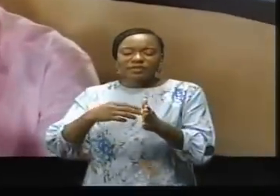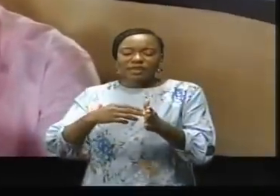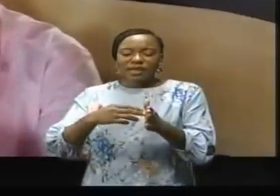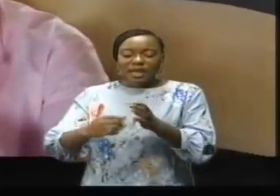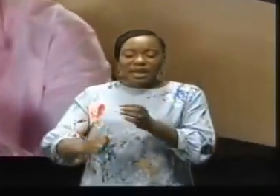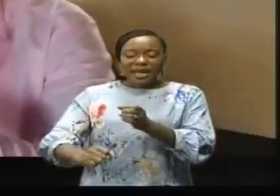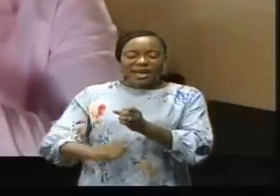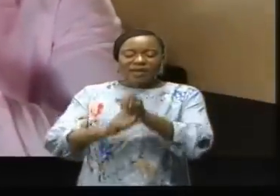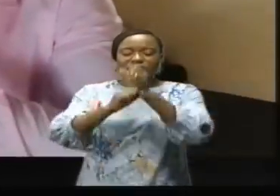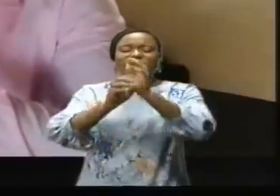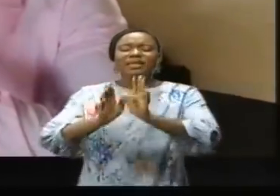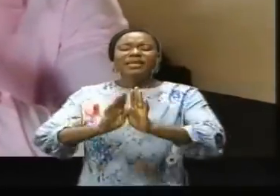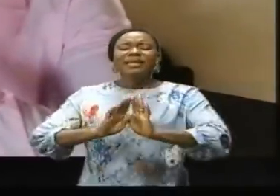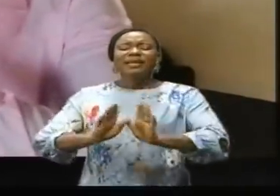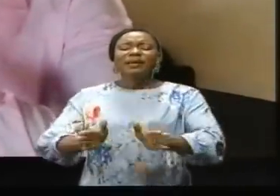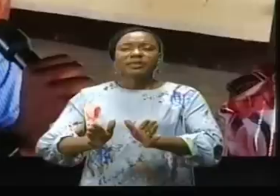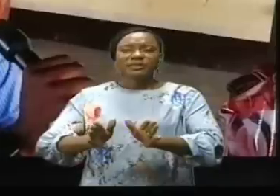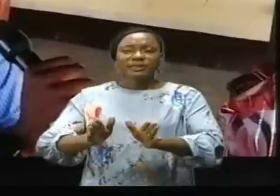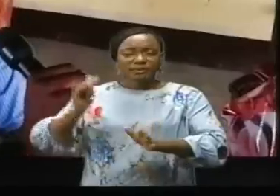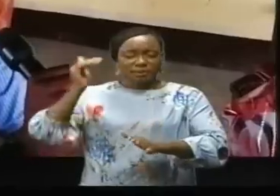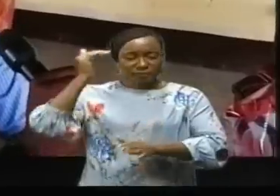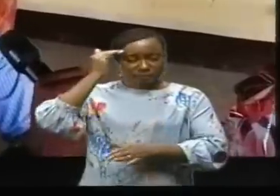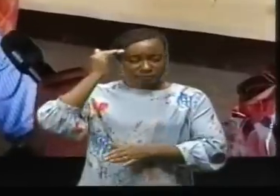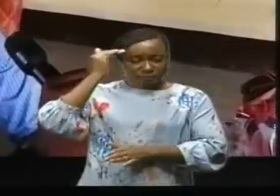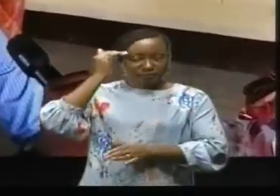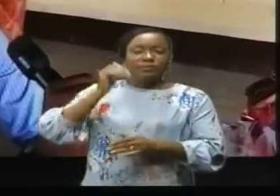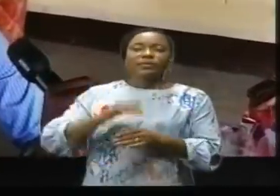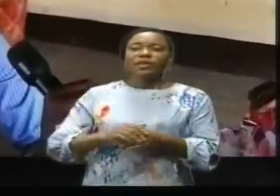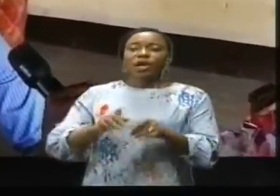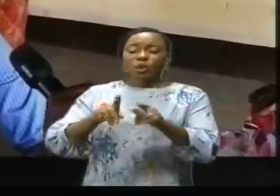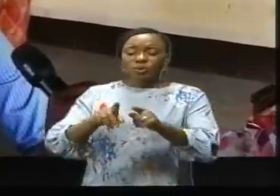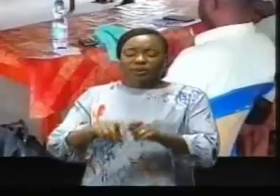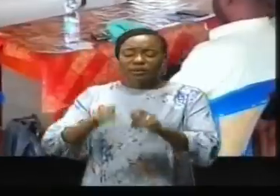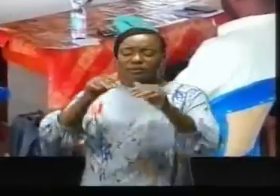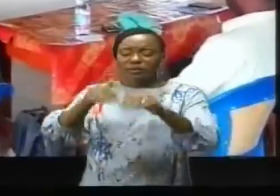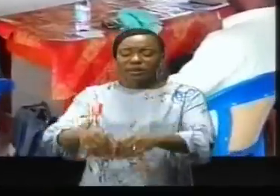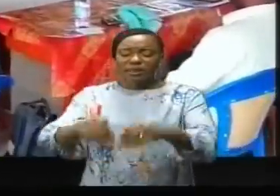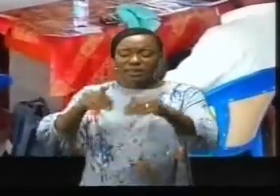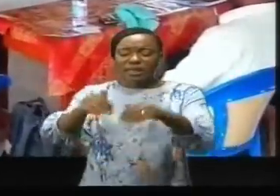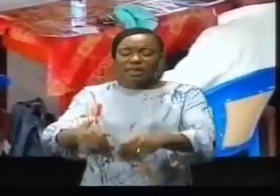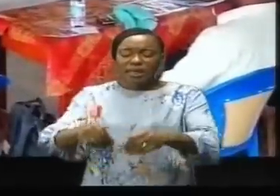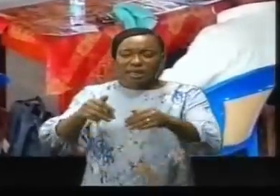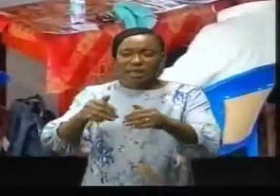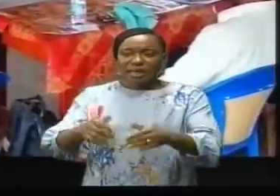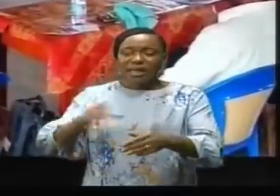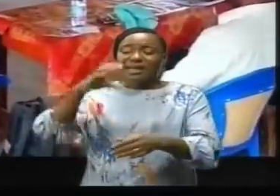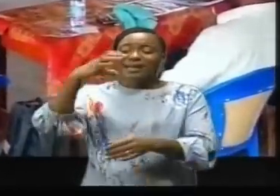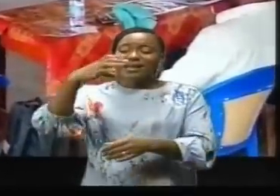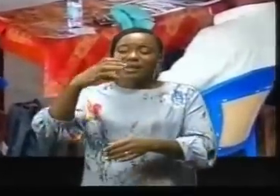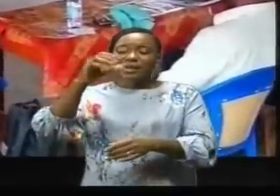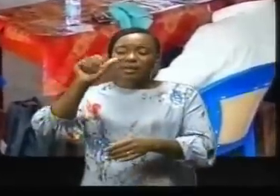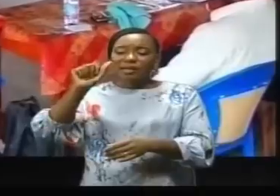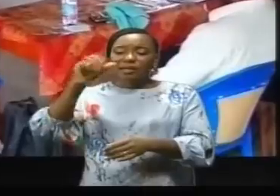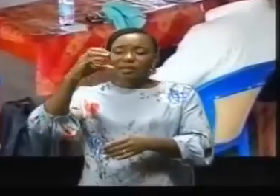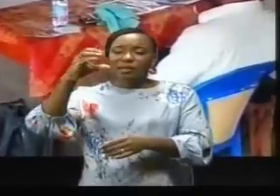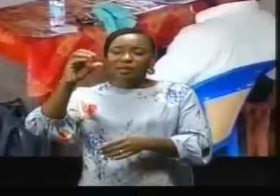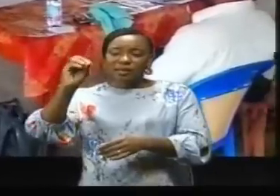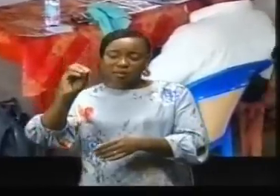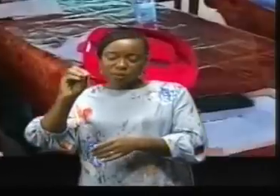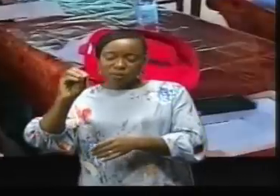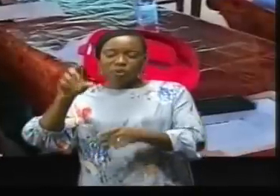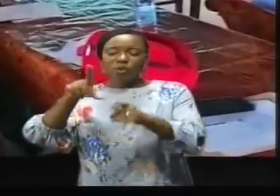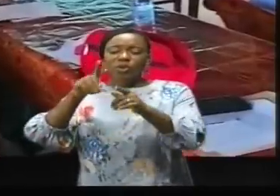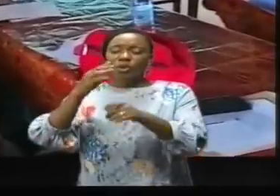civile agricole et de la cohésion sociale des agriculteurs des filières cacao, huile de palme et riz dans le